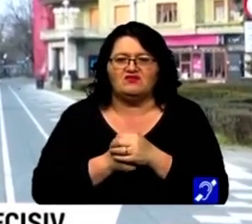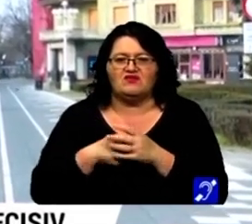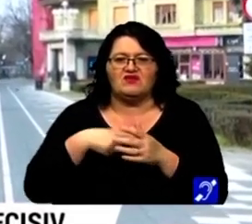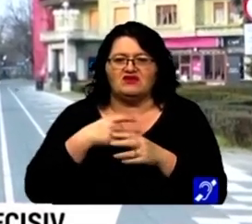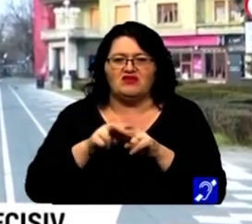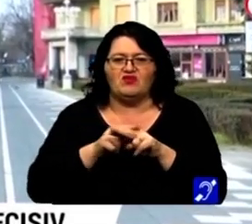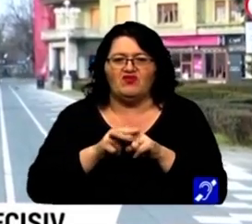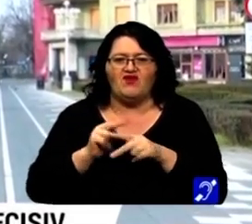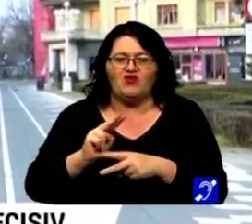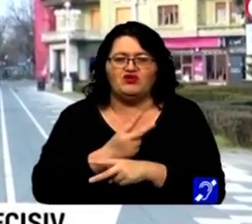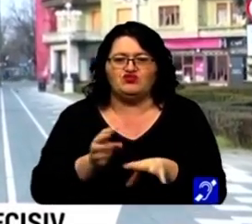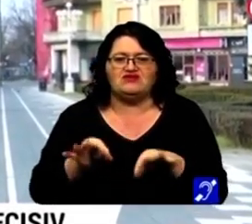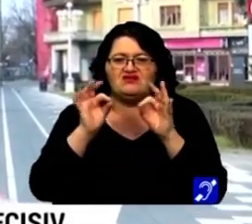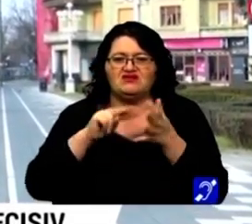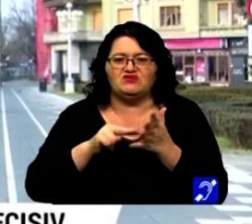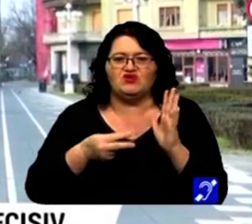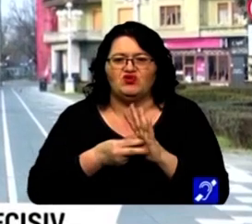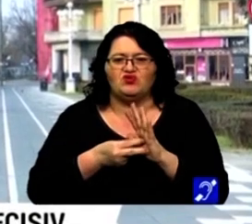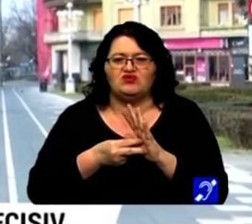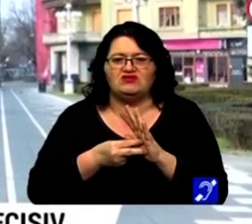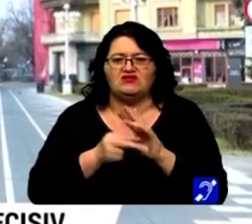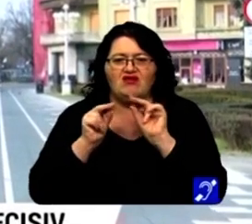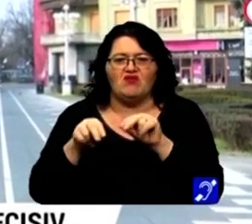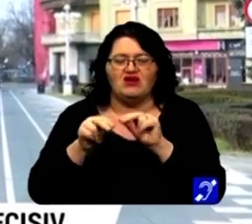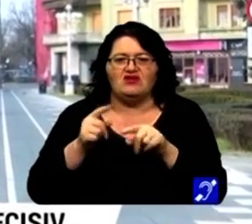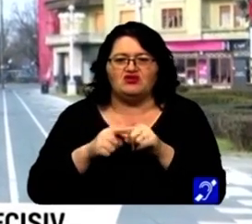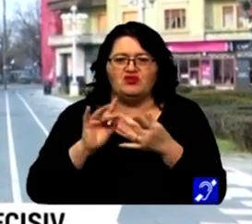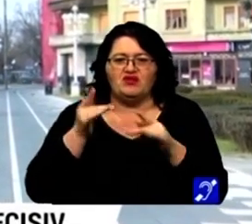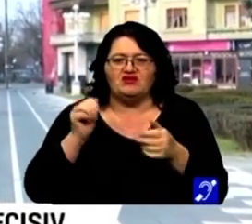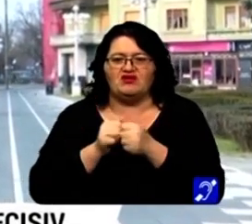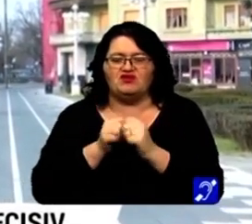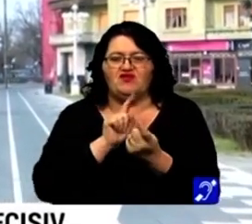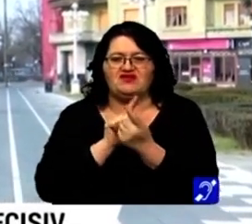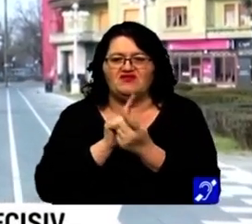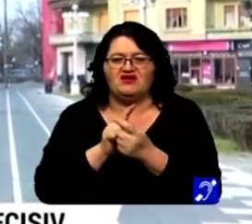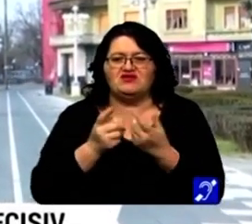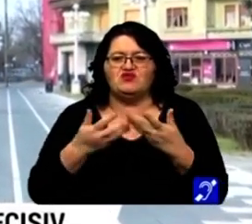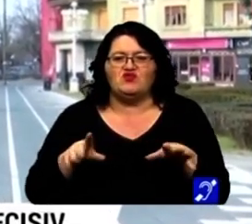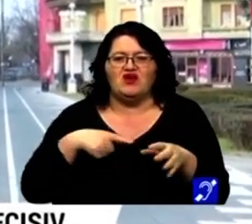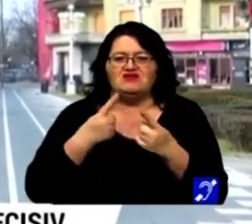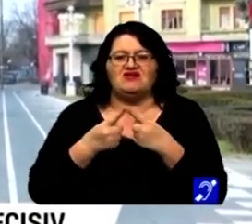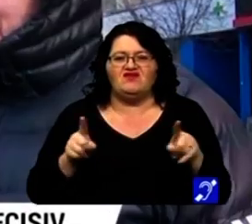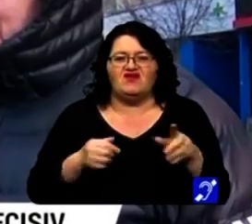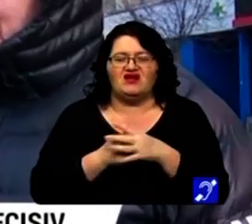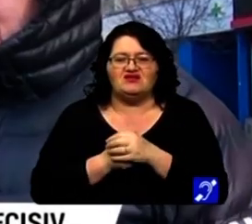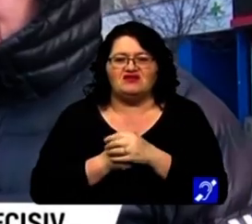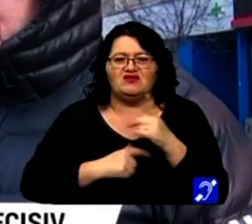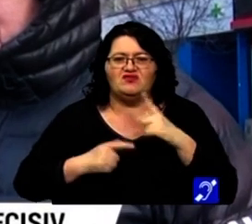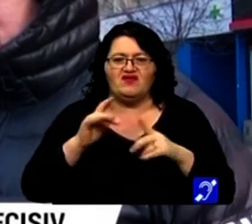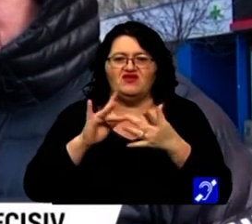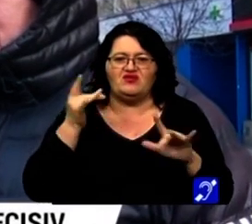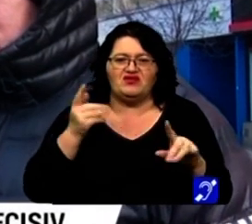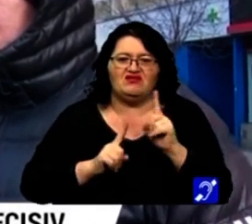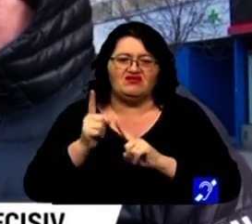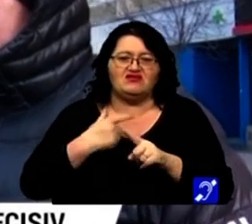suntem cumva atât de obișnuiti să găsim metode de a preda și online și fizic, încât nu cred că mai sezizăm diferența. Prefer online